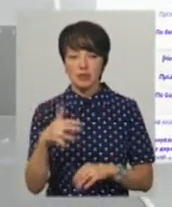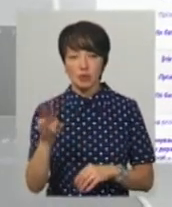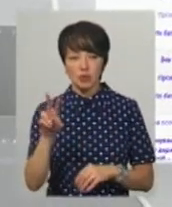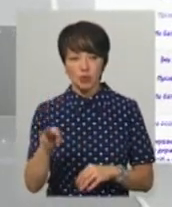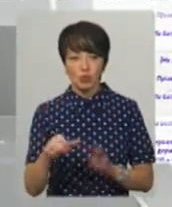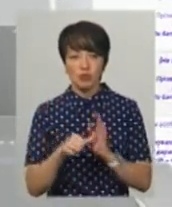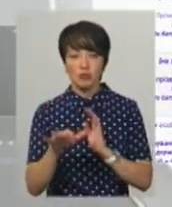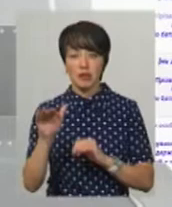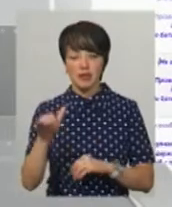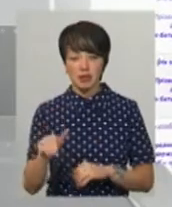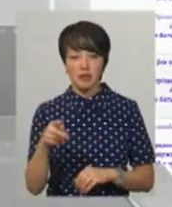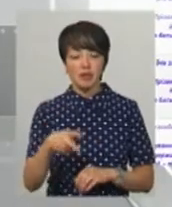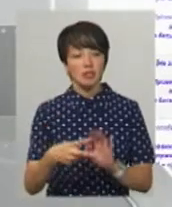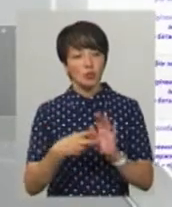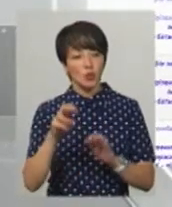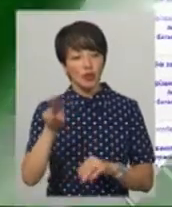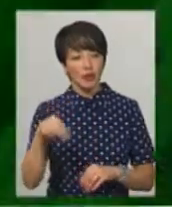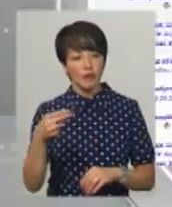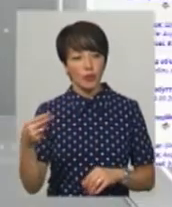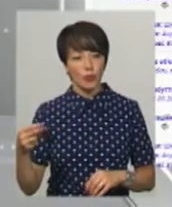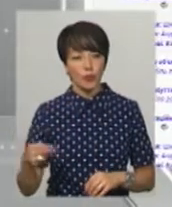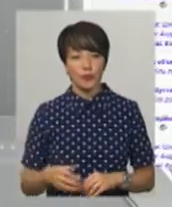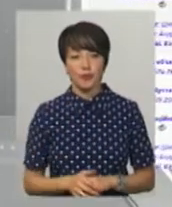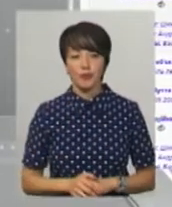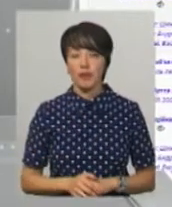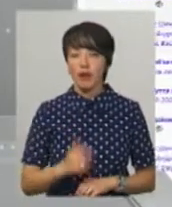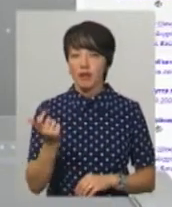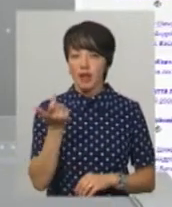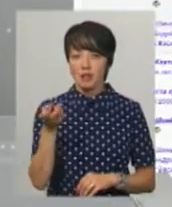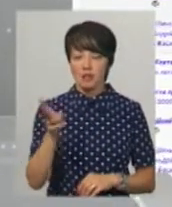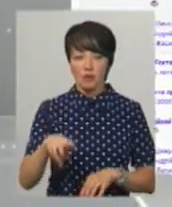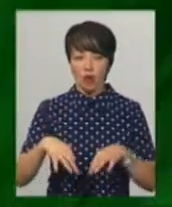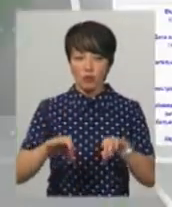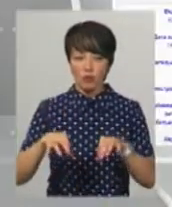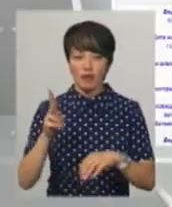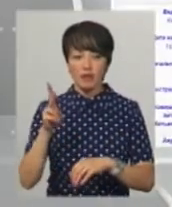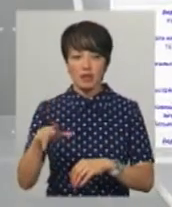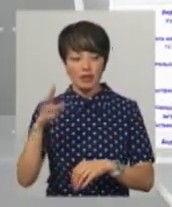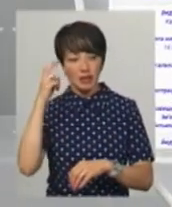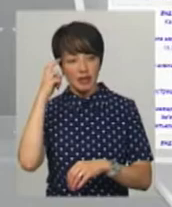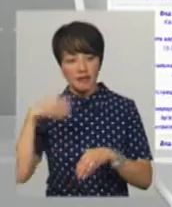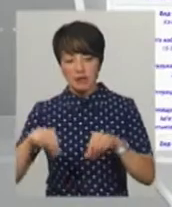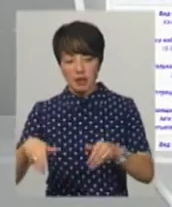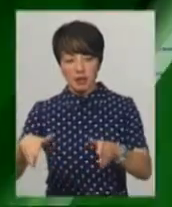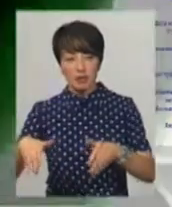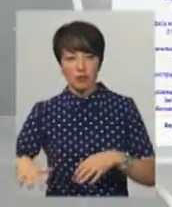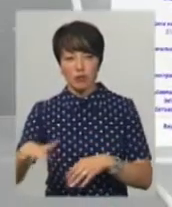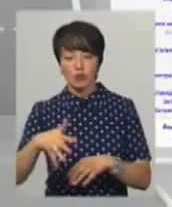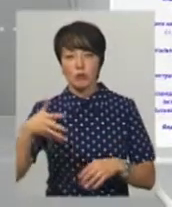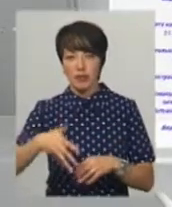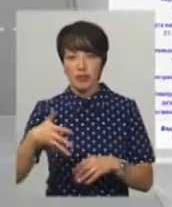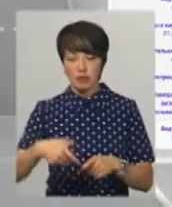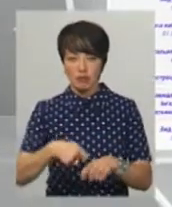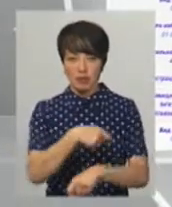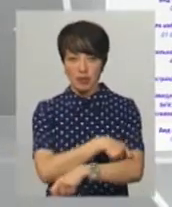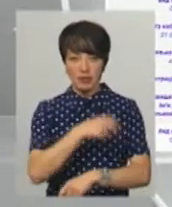65 тисяч гривень та 2 тисячі 700 євро. Андрій Шенькович – власник двох автомобілів, квартири у Києві, земельної ділянки площею 5 тисяч метрів